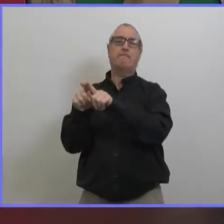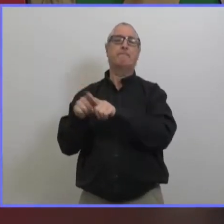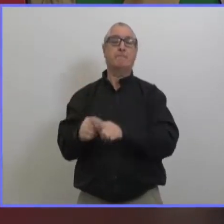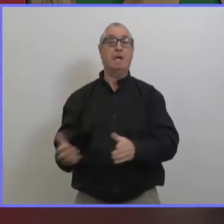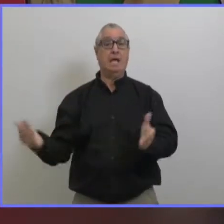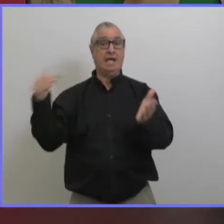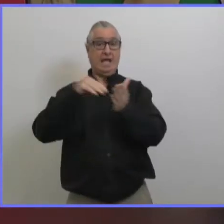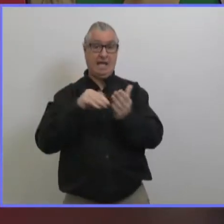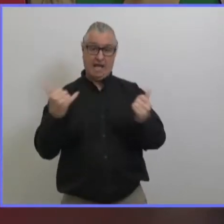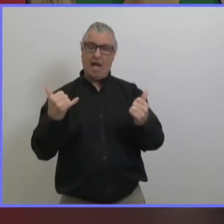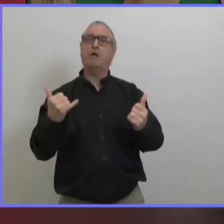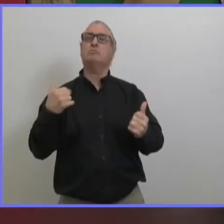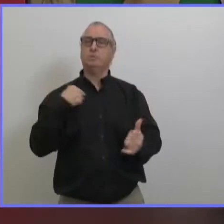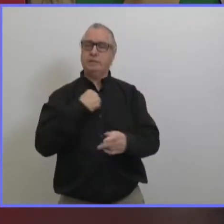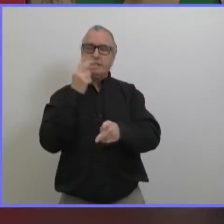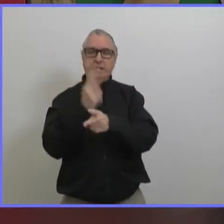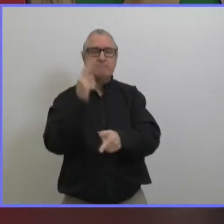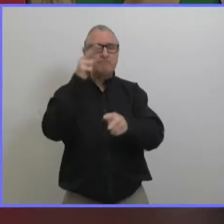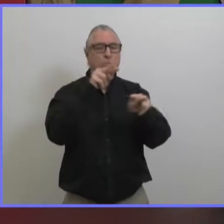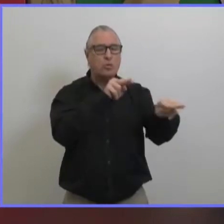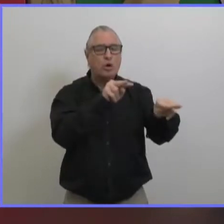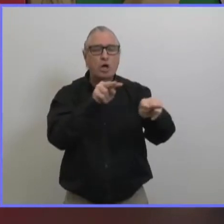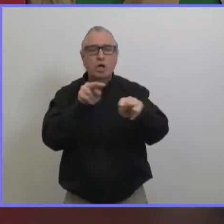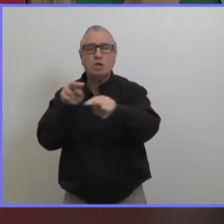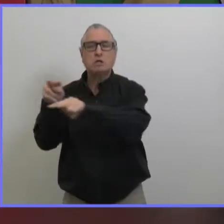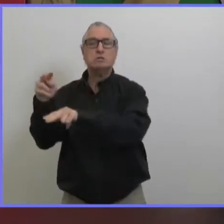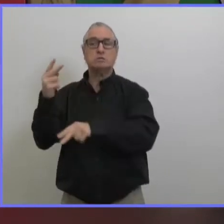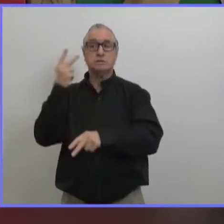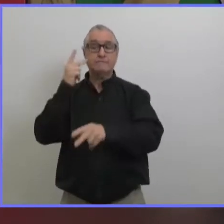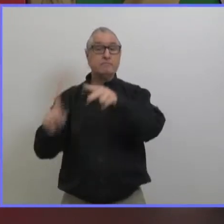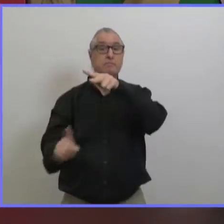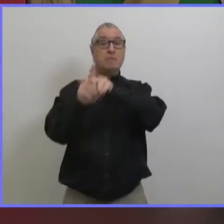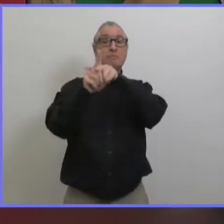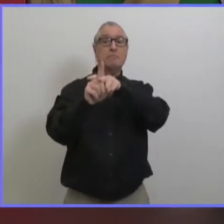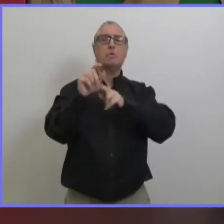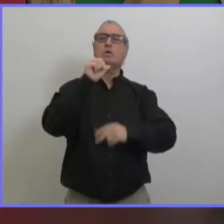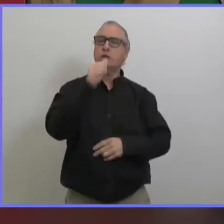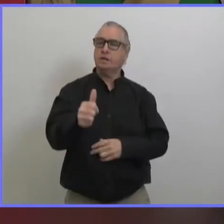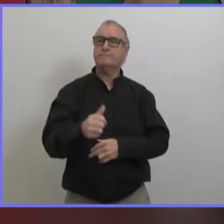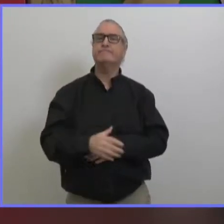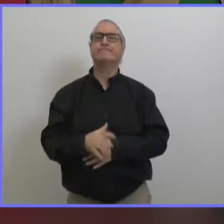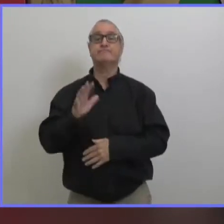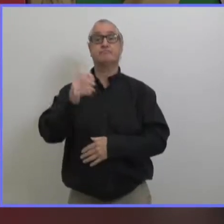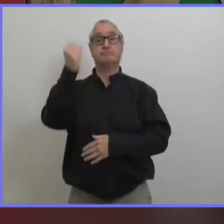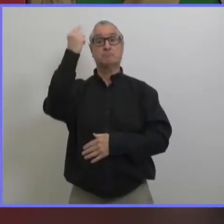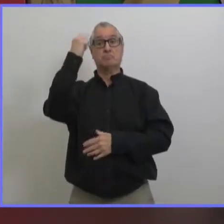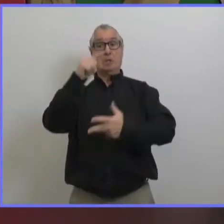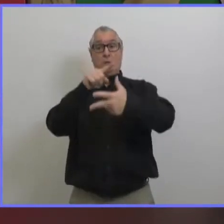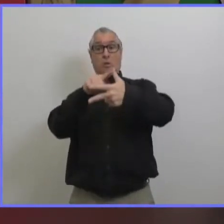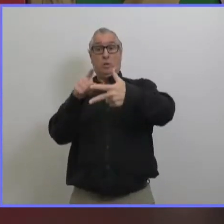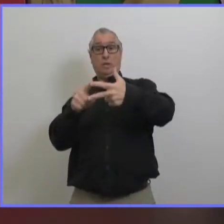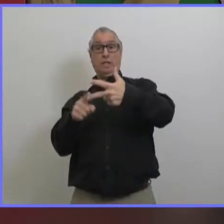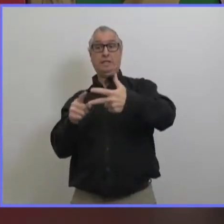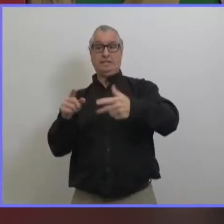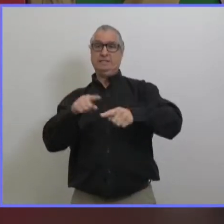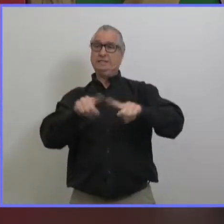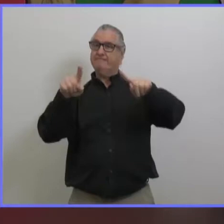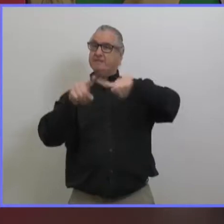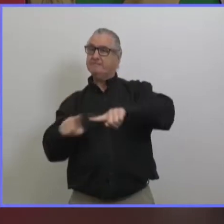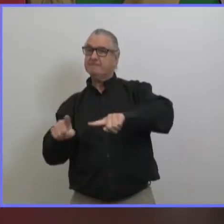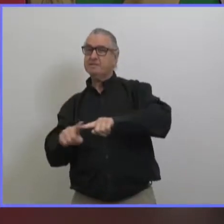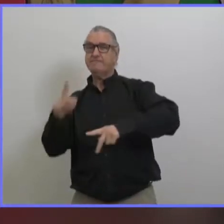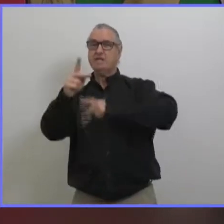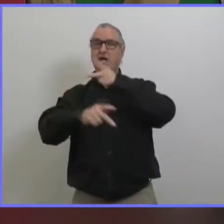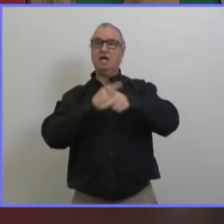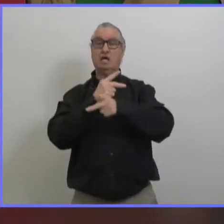et nous allons continuer à le faire et comme je l'ai dit nous avons une très bonne compréhension des variants et de leur développement et de